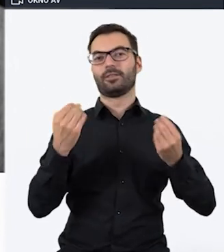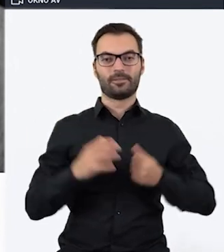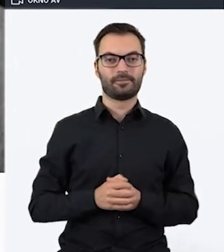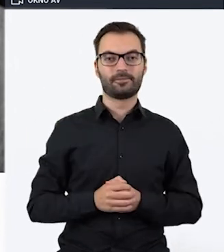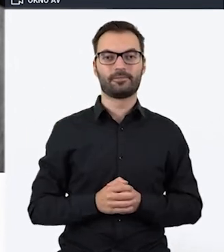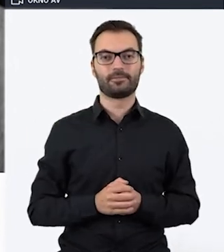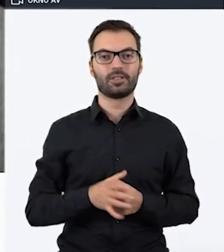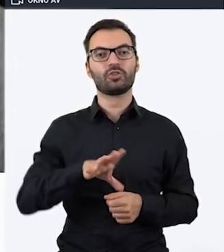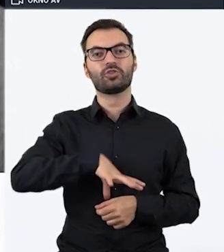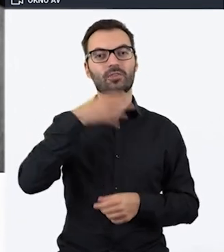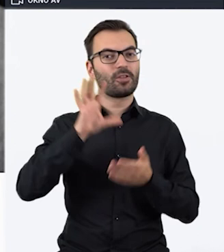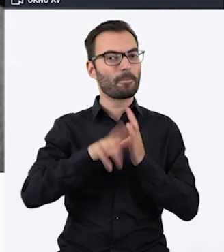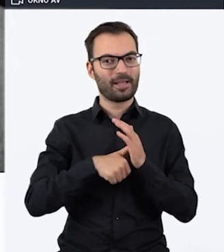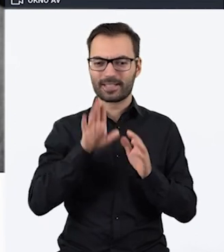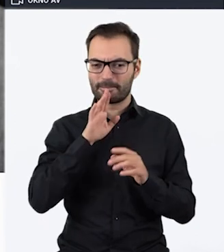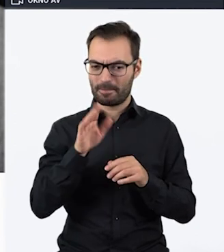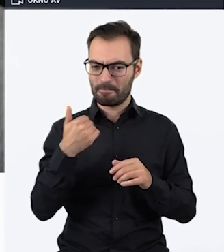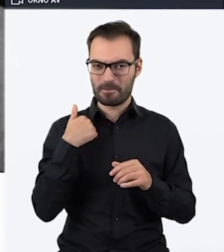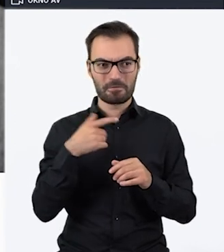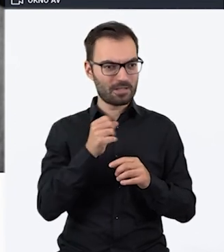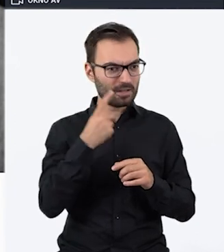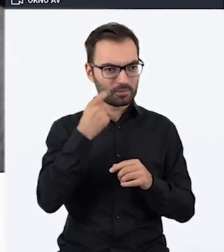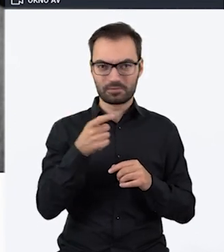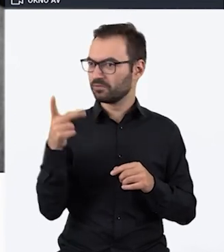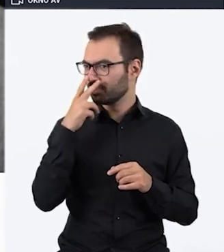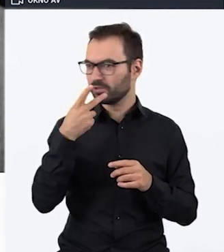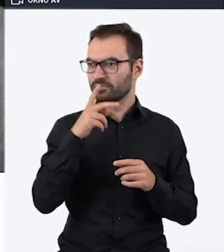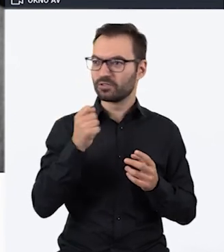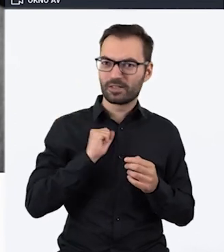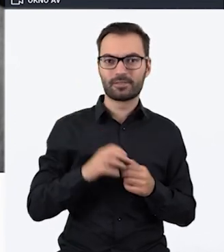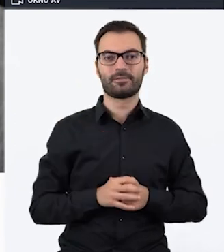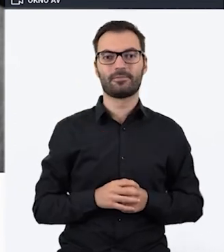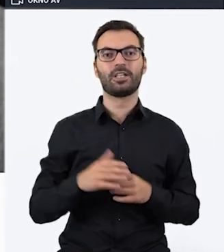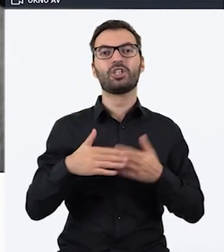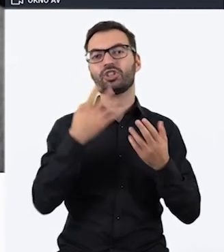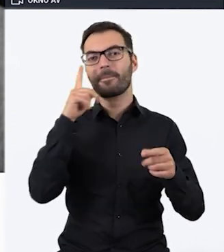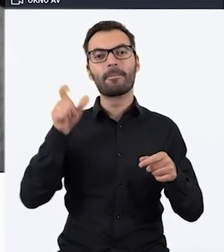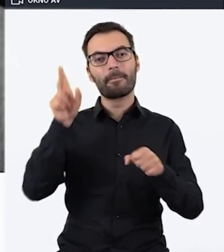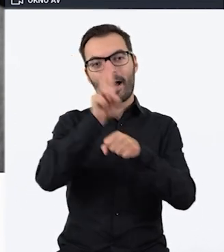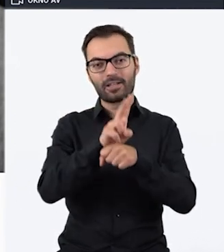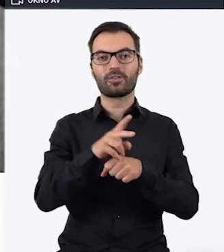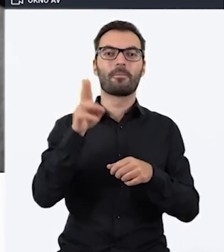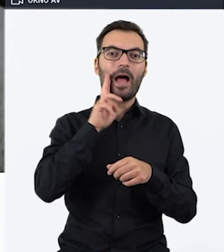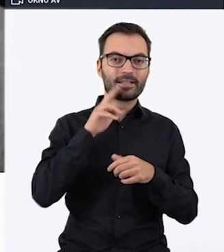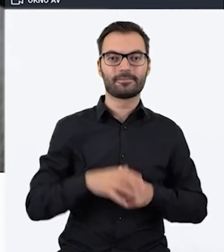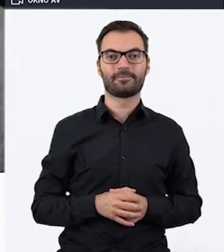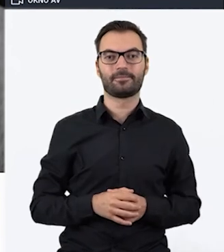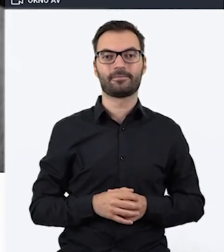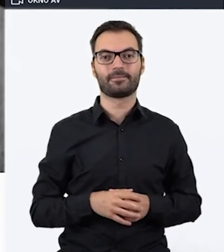Święto Miasta chyba też mi mignęło, nie wiem Kseniu, czy ty coś była połaś super ciekawego, Dzień Patrona, Dzień Matki, Dzień Biblioteki,